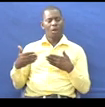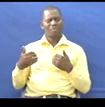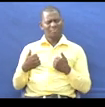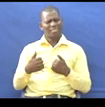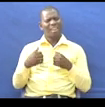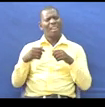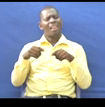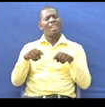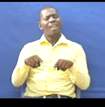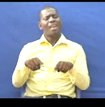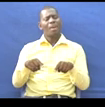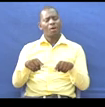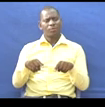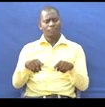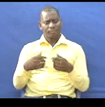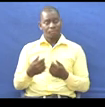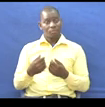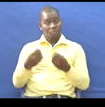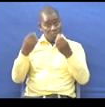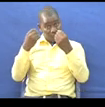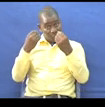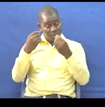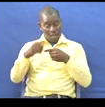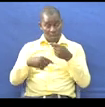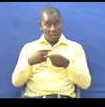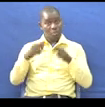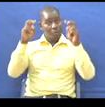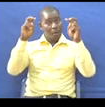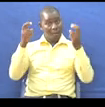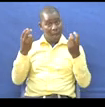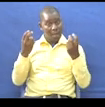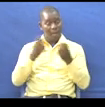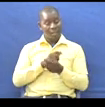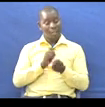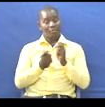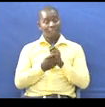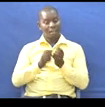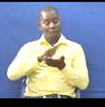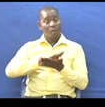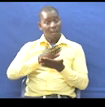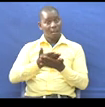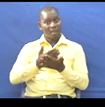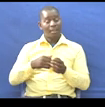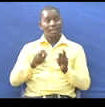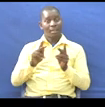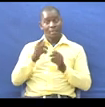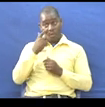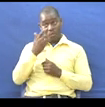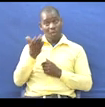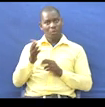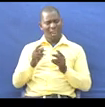tuta kuenda kujifunza muendelezo wa mada yetu ya tafsiri na ukalimani kama inavonekana hapo ujuu Lakini